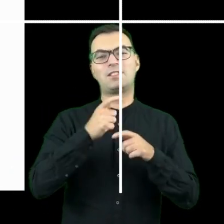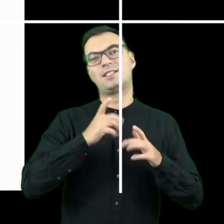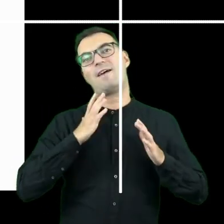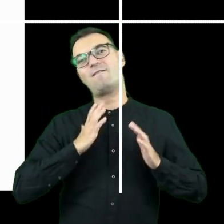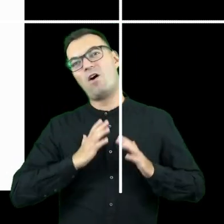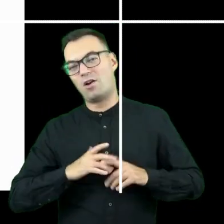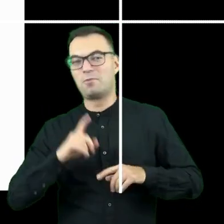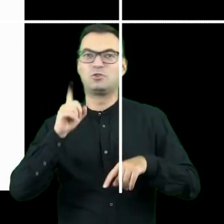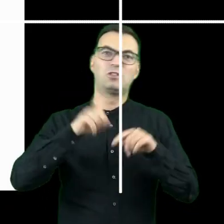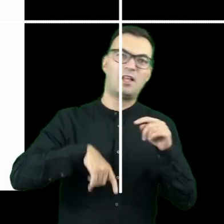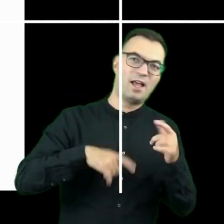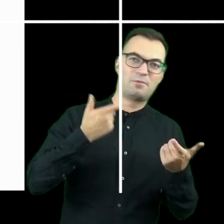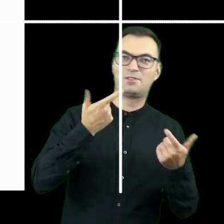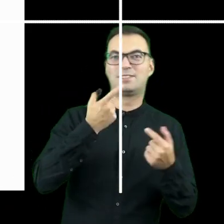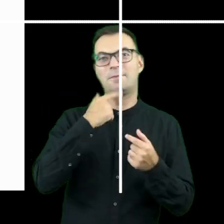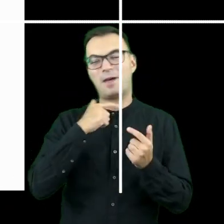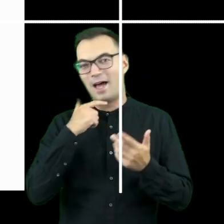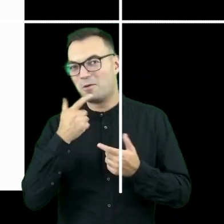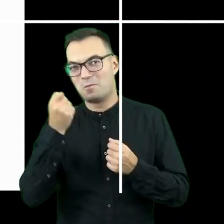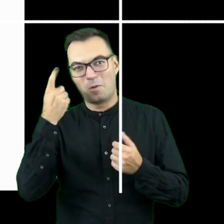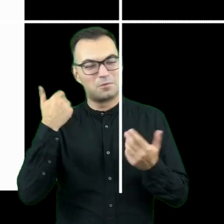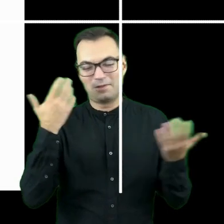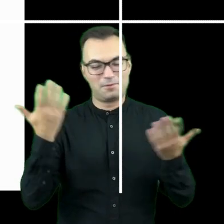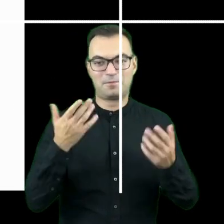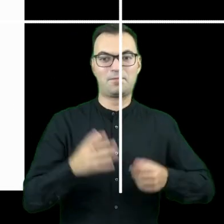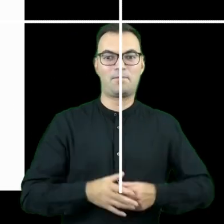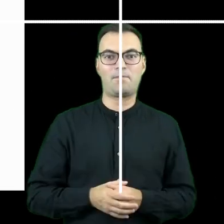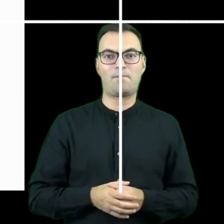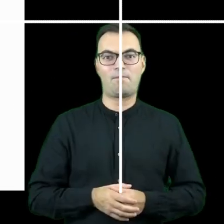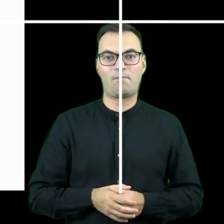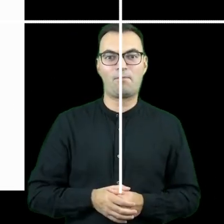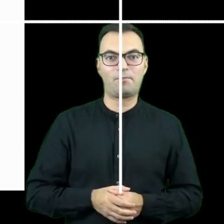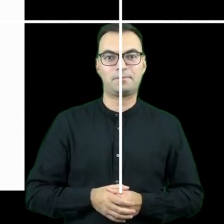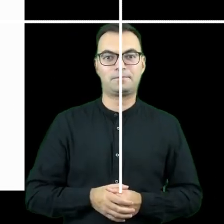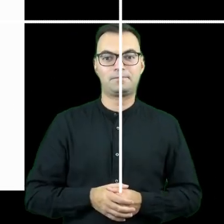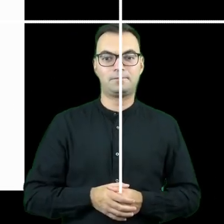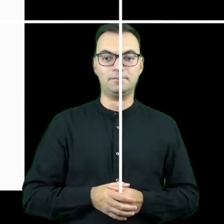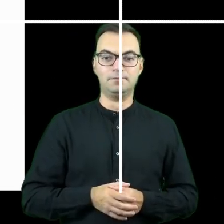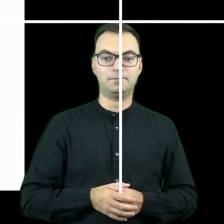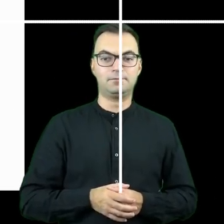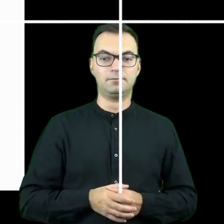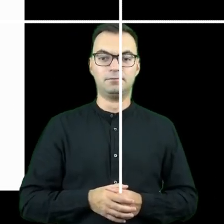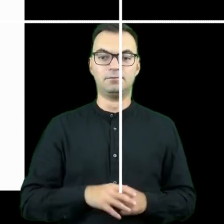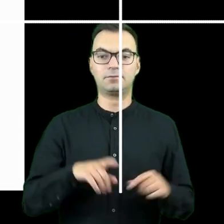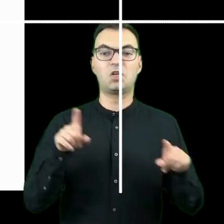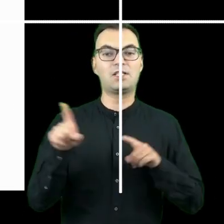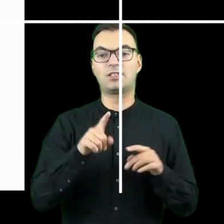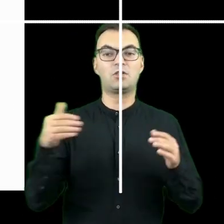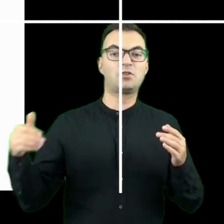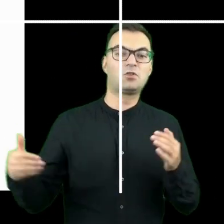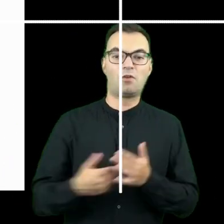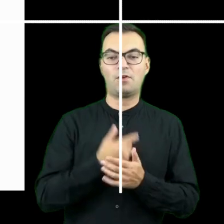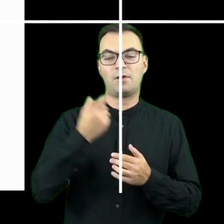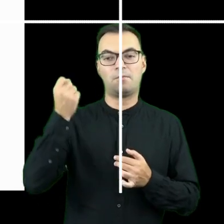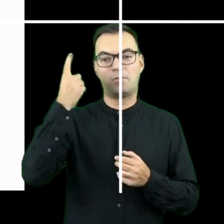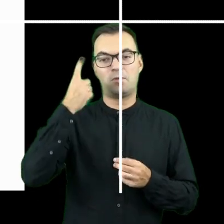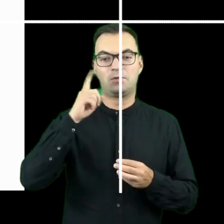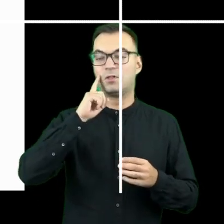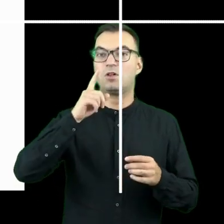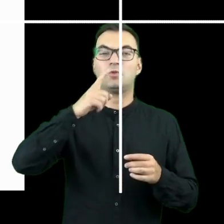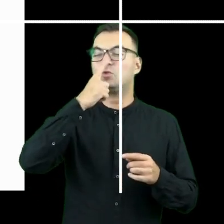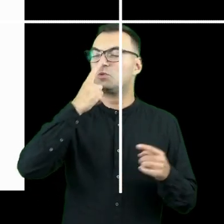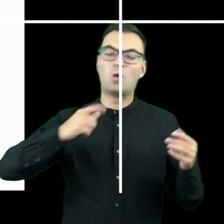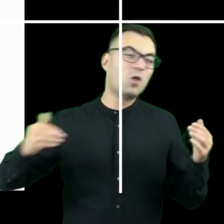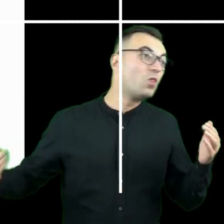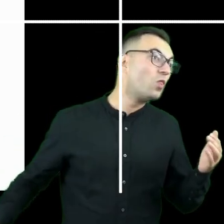wolno, albo niewystarczająco dobrze. To nie znaczy, że to nowe rozwiązanie musi być zupełnie nowym